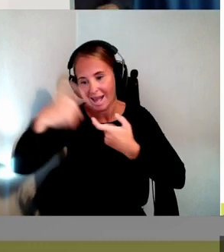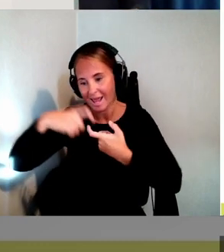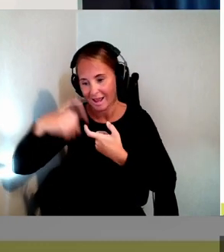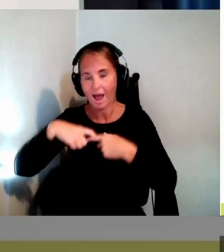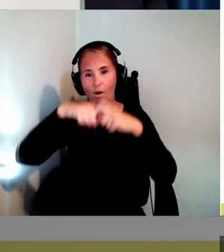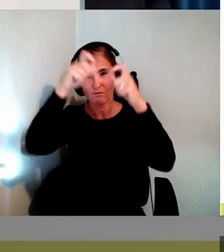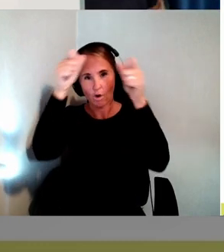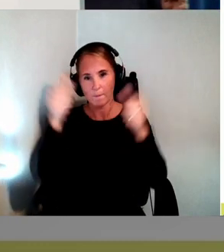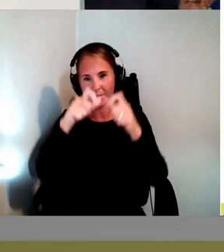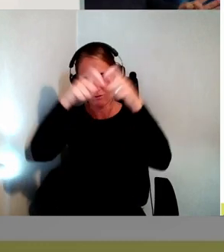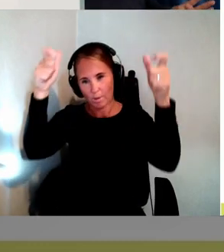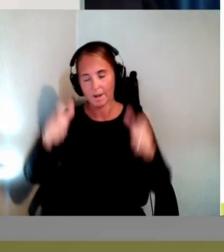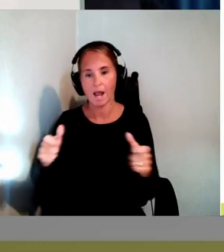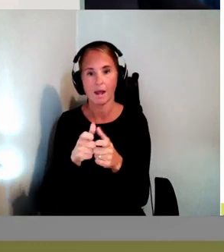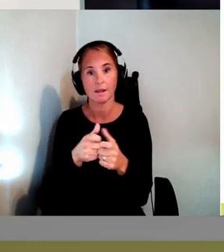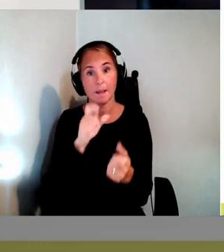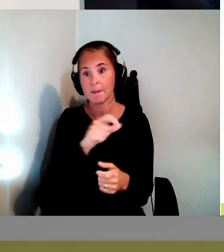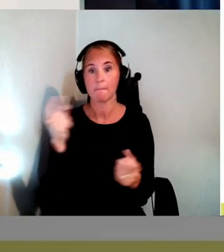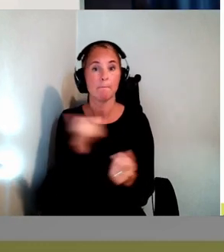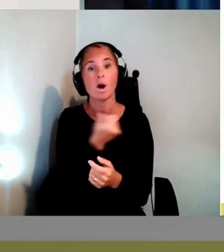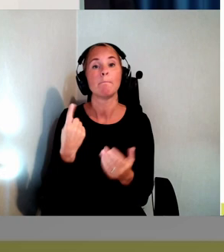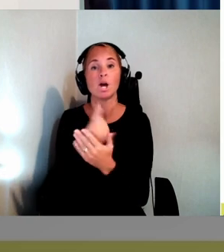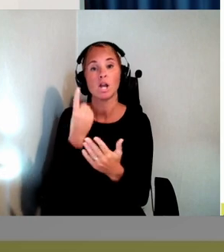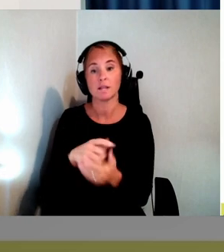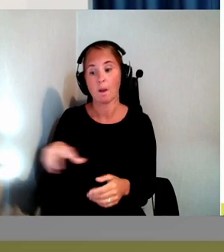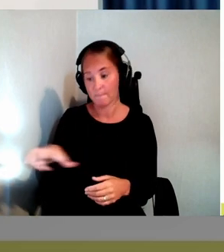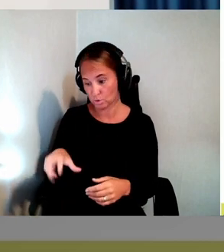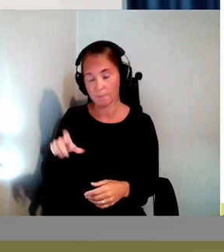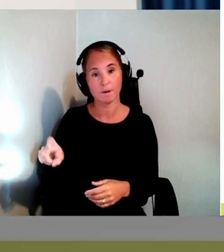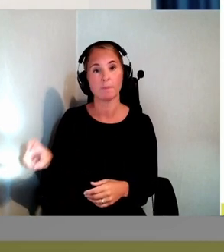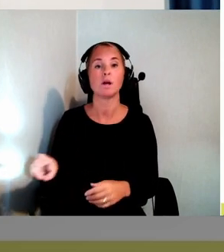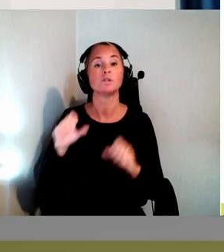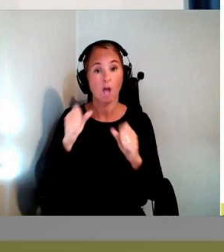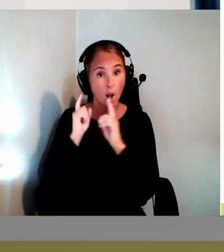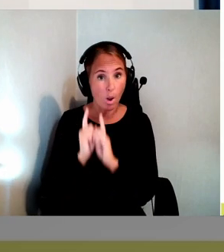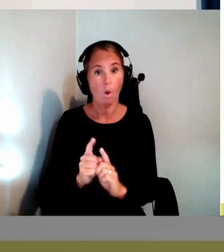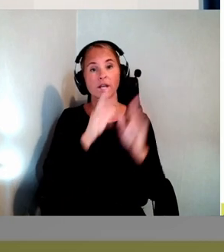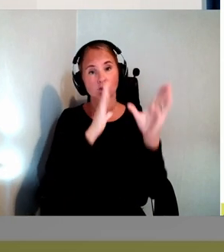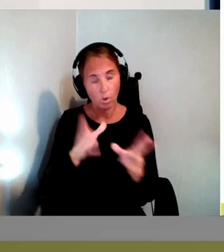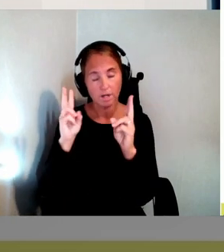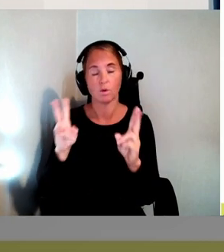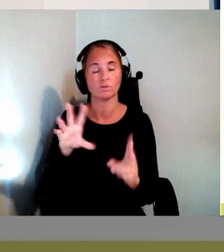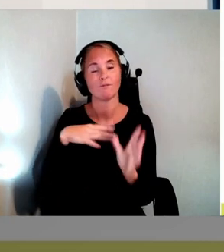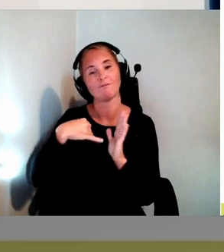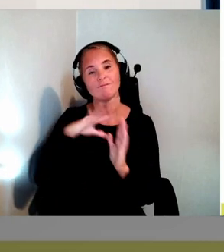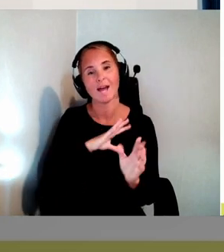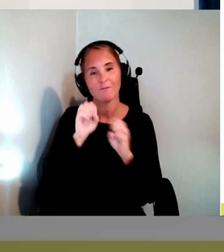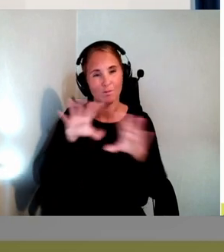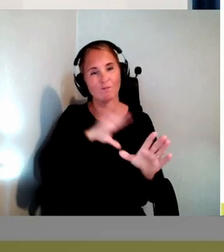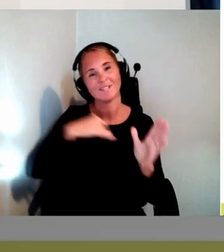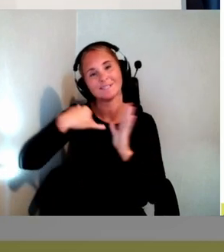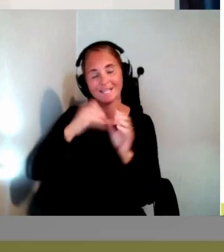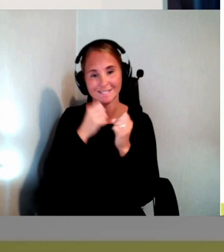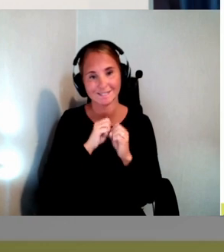inte att tangentbordshantera det. Det är inte okej. Logisk ordning ska det vara också. Står det i standarden? Det fick ni några exempel.